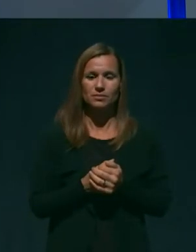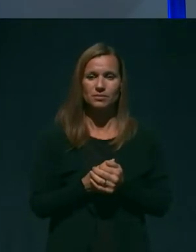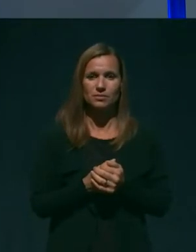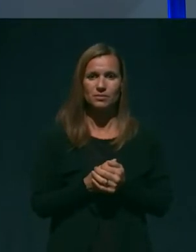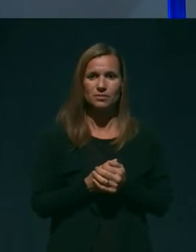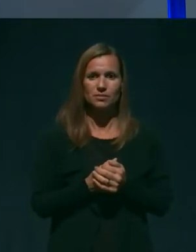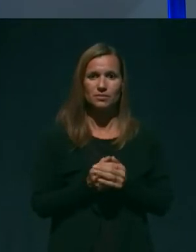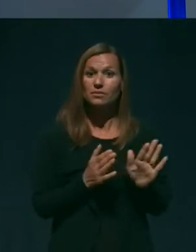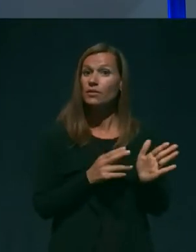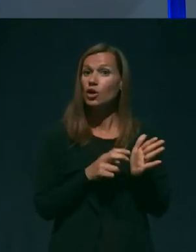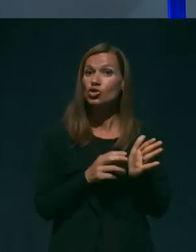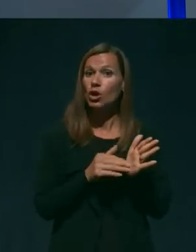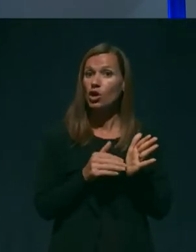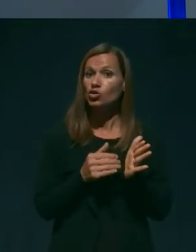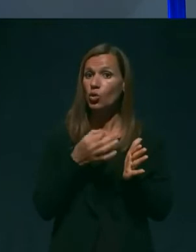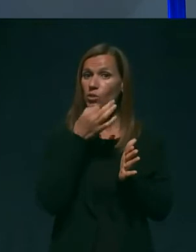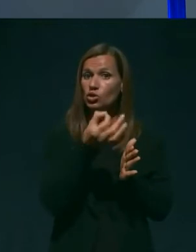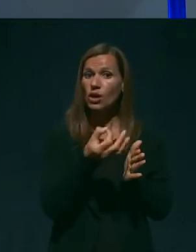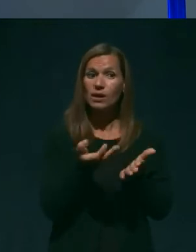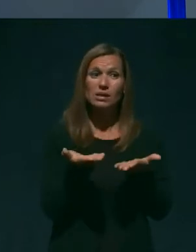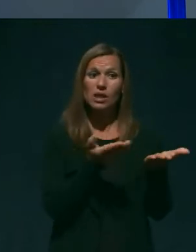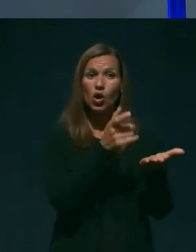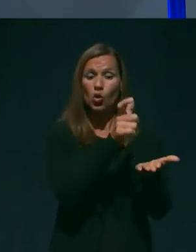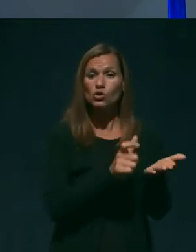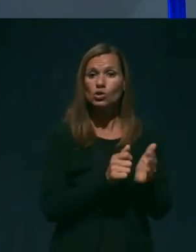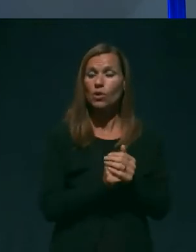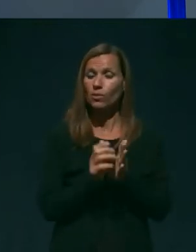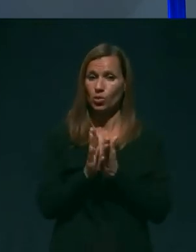Je še kako vprašanje za našo gostjo, prosim.